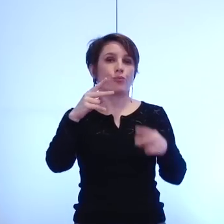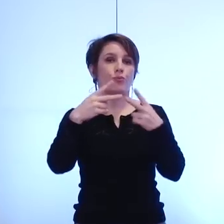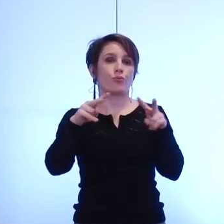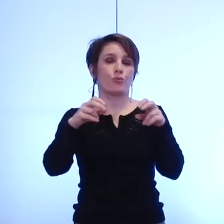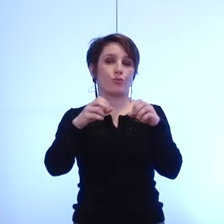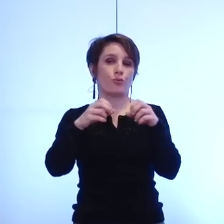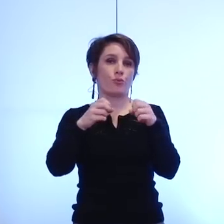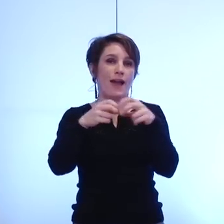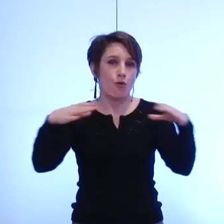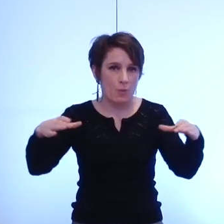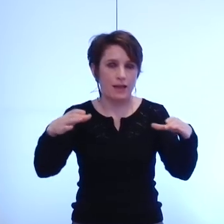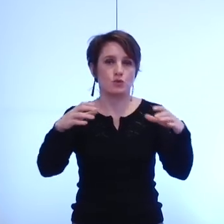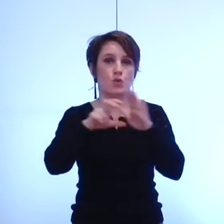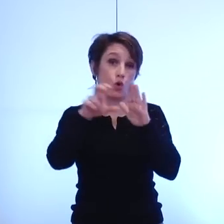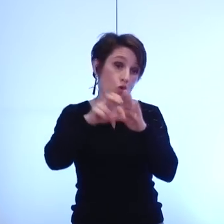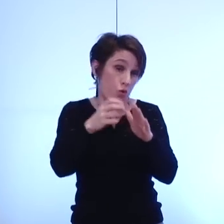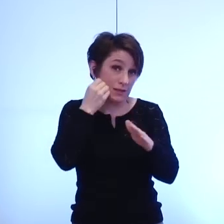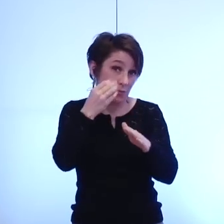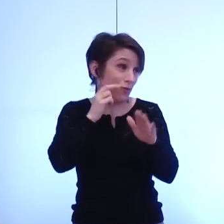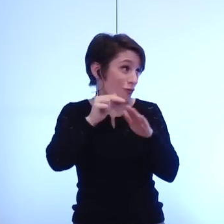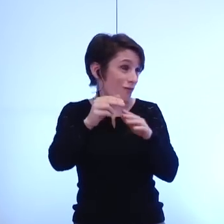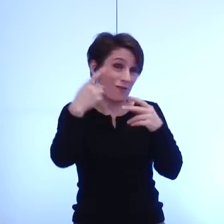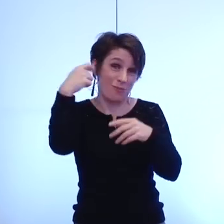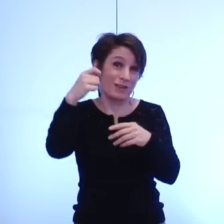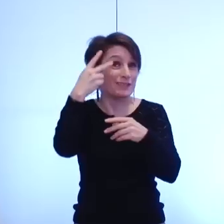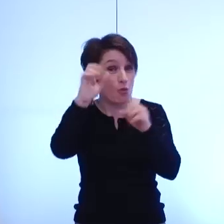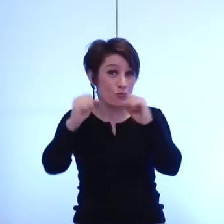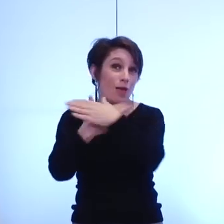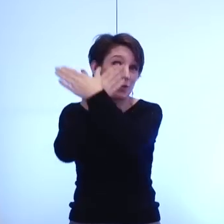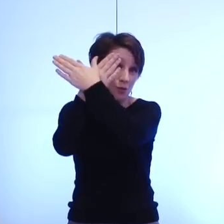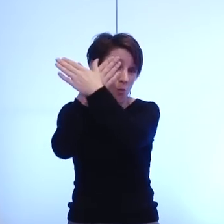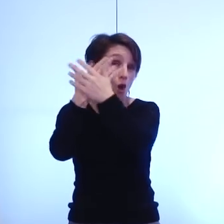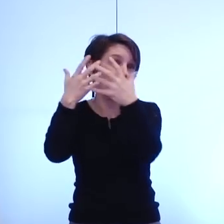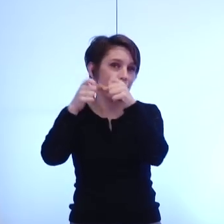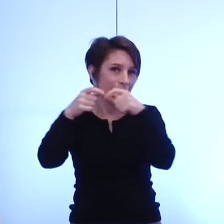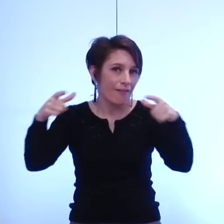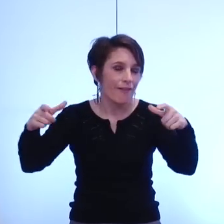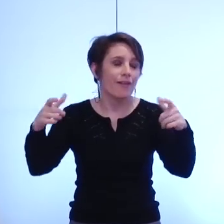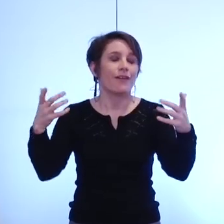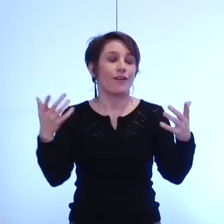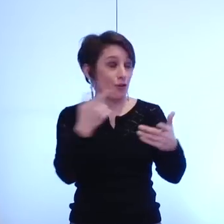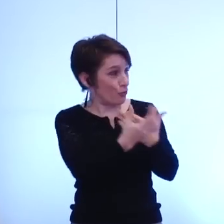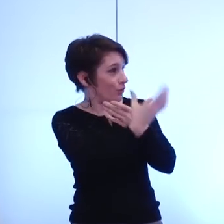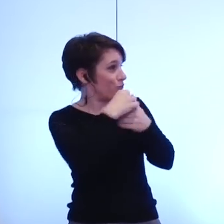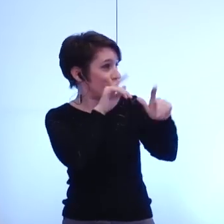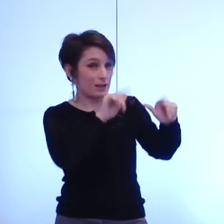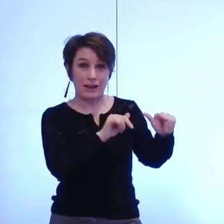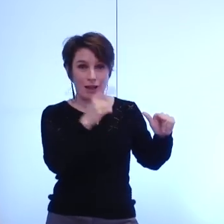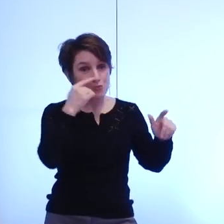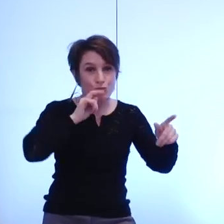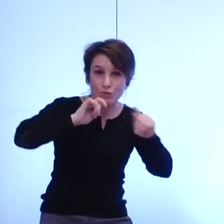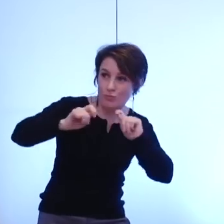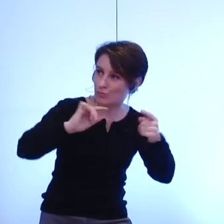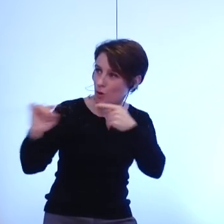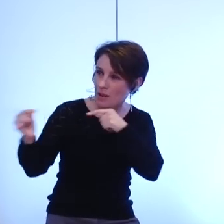et bientôt de la métropole qui nous fait l'honneur et le plaisir de venir partager et débattre avec nous sur la question de la